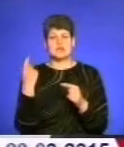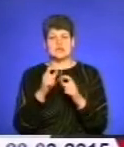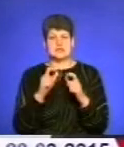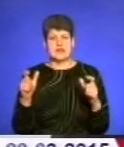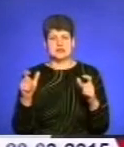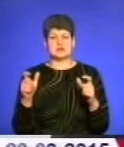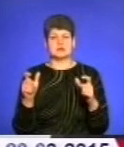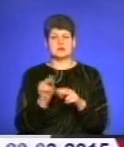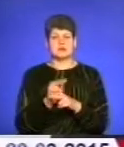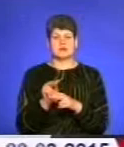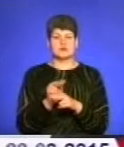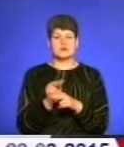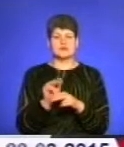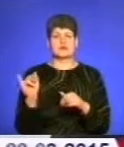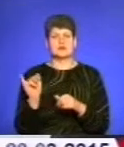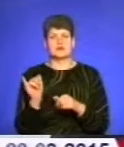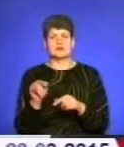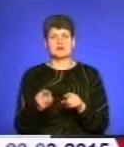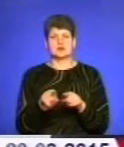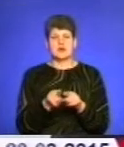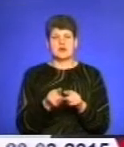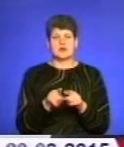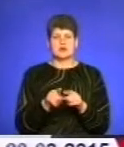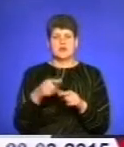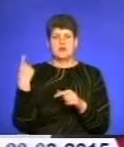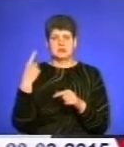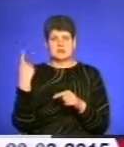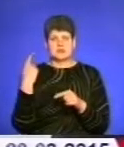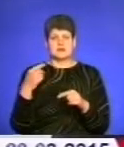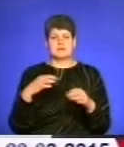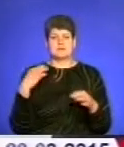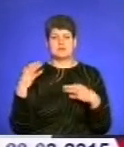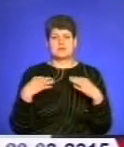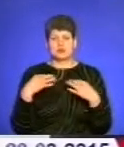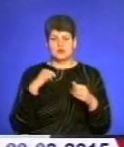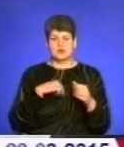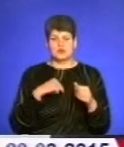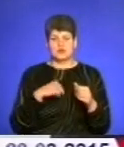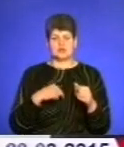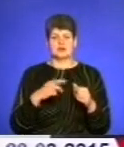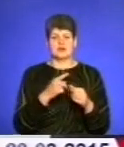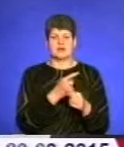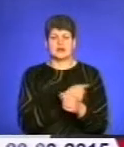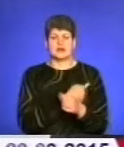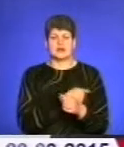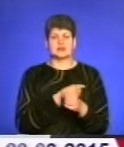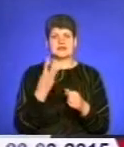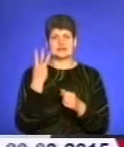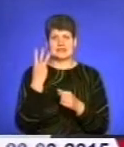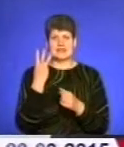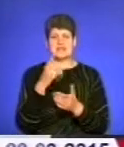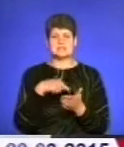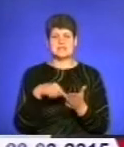лікувальні, так і університетська лікарня, обласна психологічна лікарня, і інші, і Тримінські